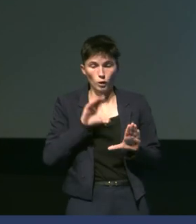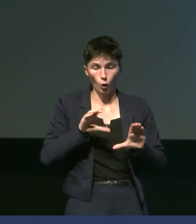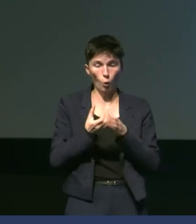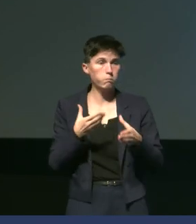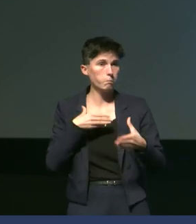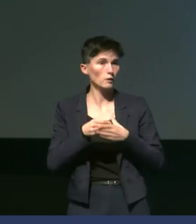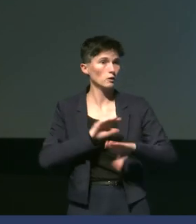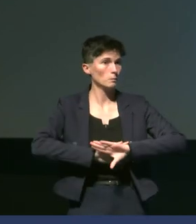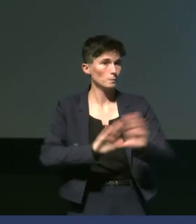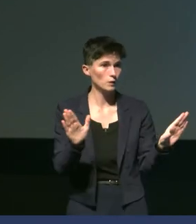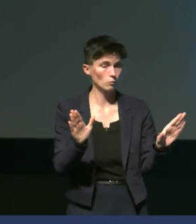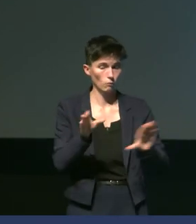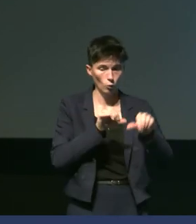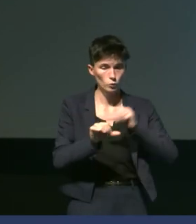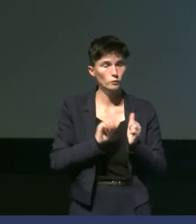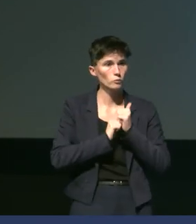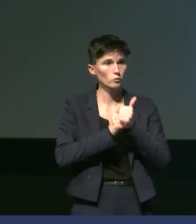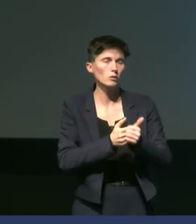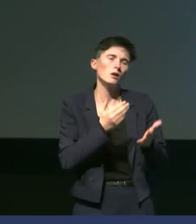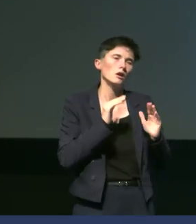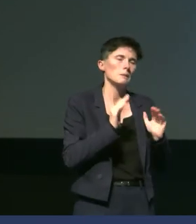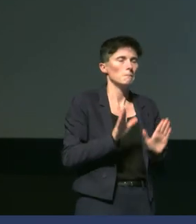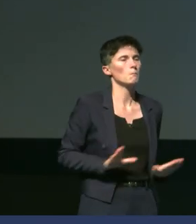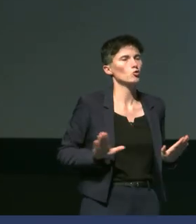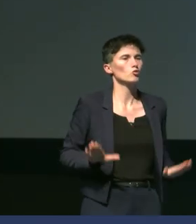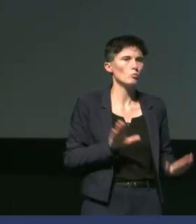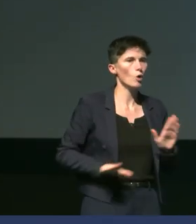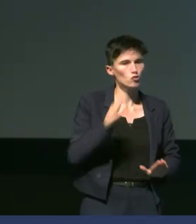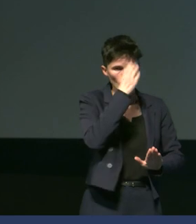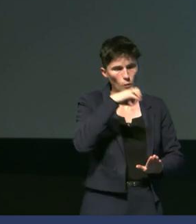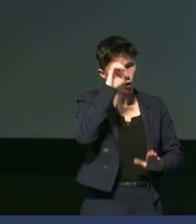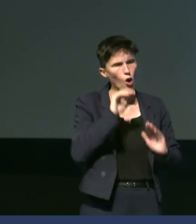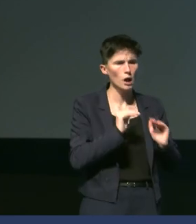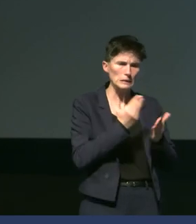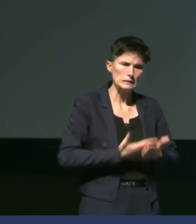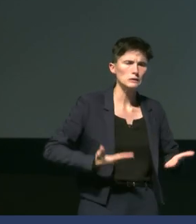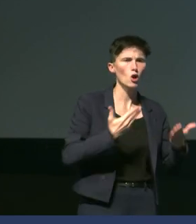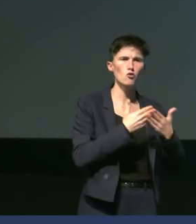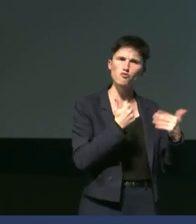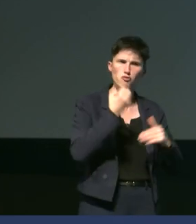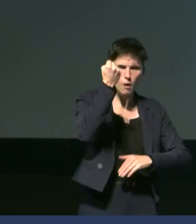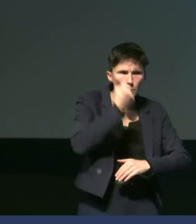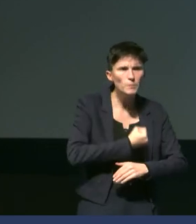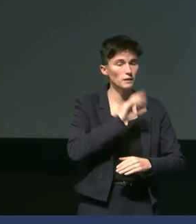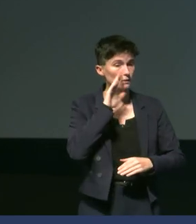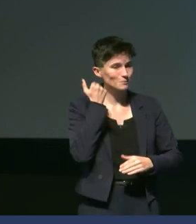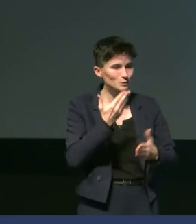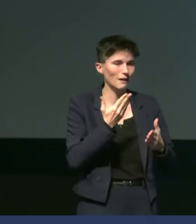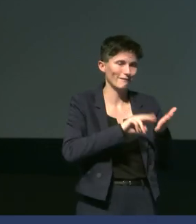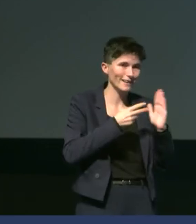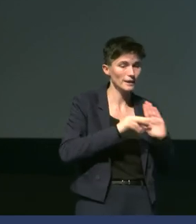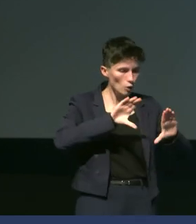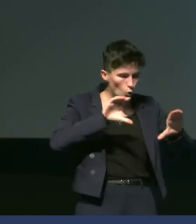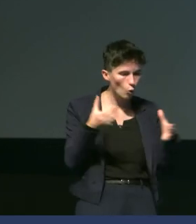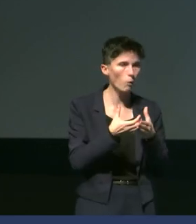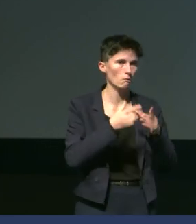vraiment des conditions. Les manchots empereurs, est dans des conditions particulièrement extrêmes. Donc, ils ont développé cette technique de groupe